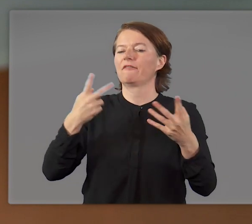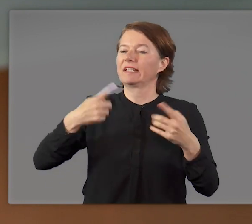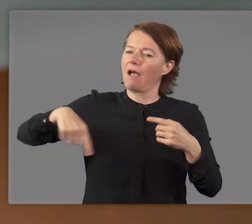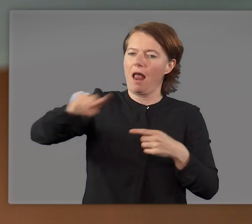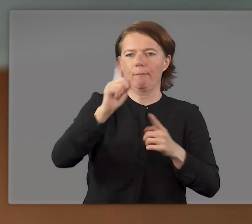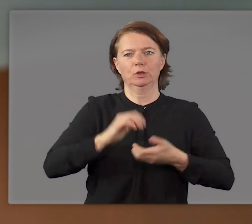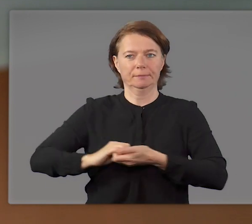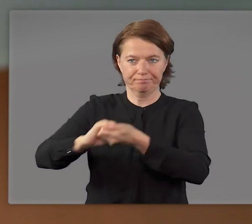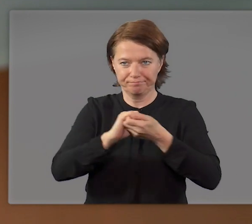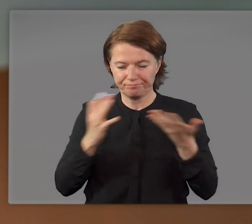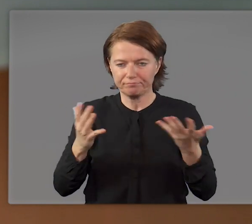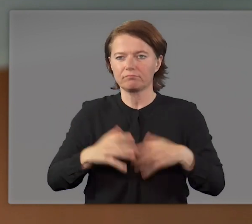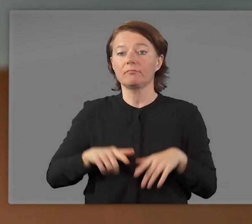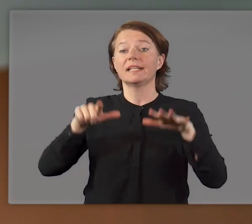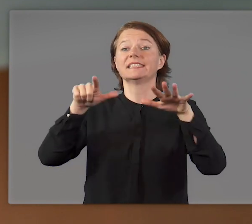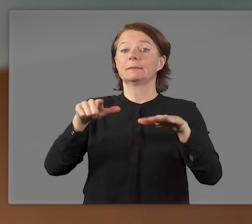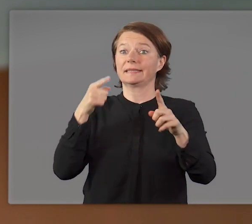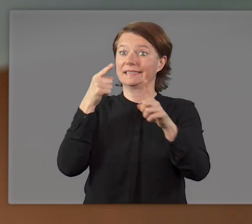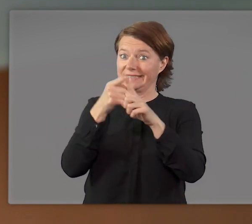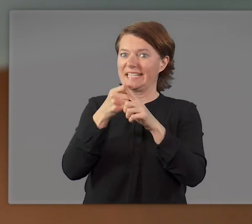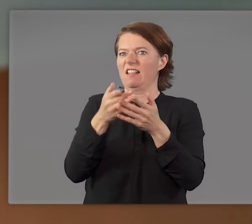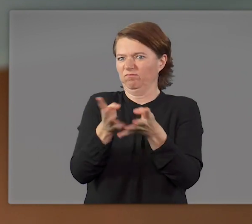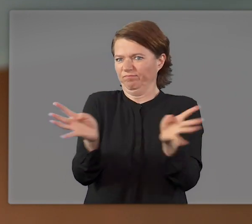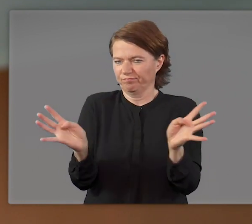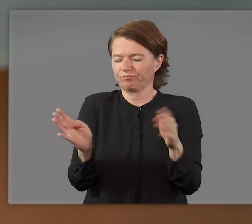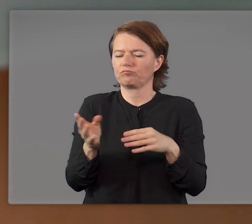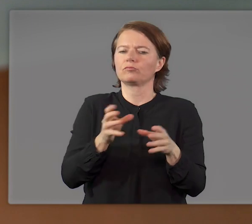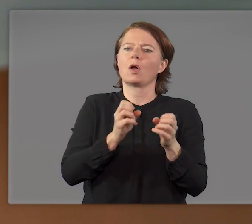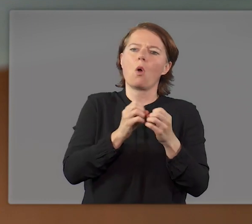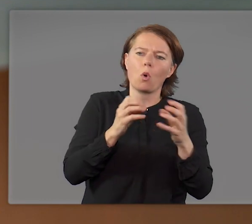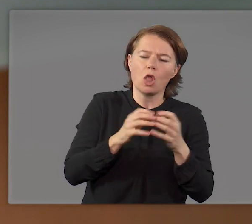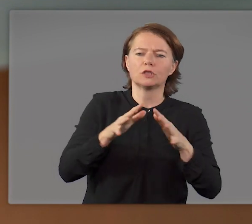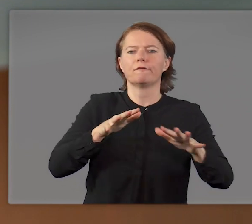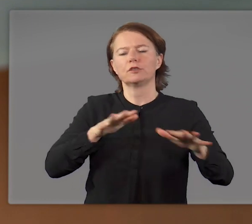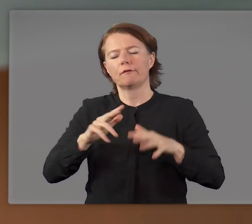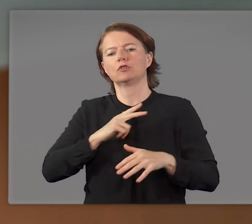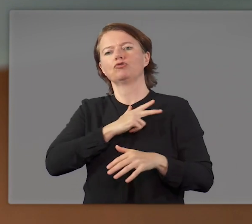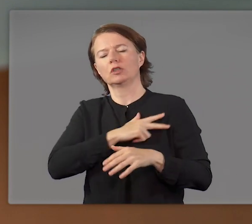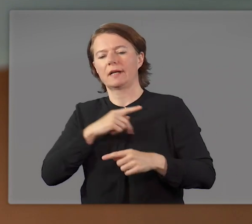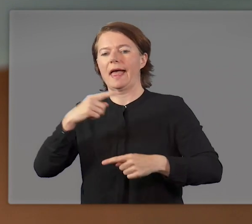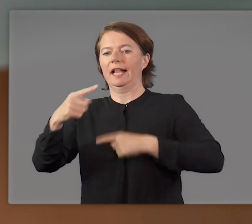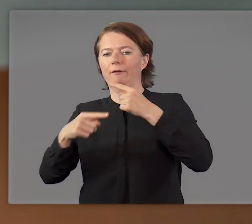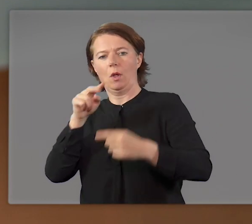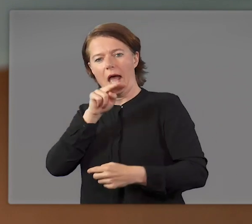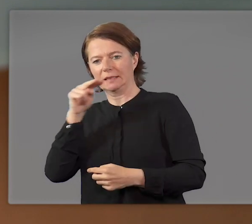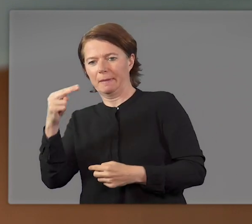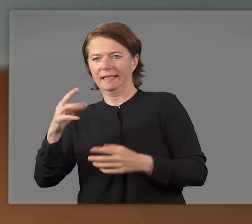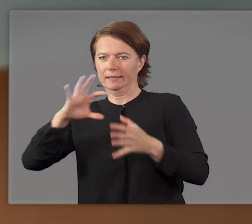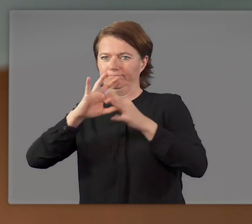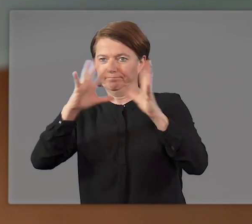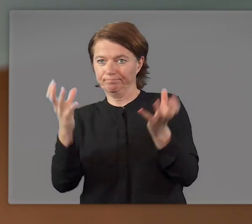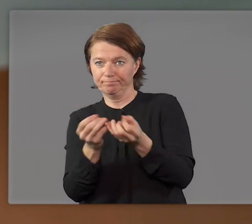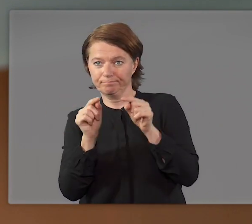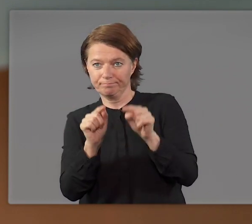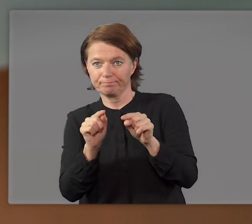Die 17 Ziele sind aber viel mehr. Sie umfassen neben ökologischen auch wirtschaftliche und soziale Entwicklungsaspekte,